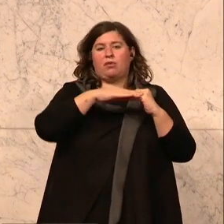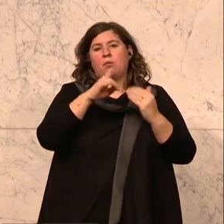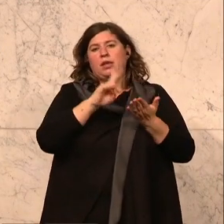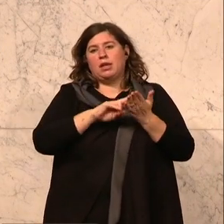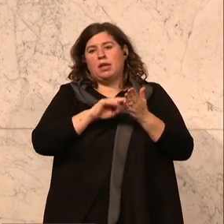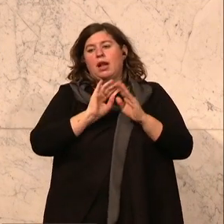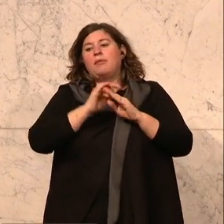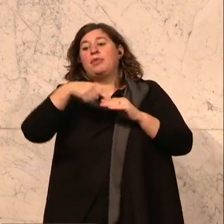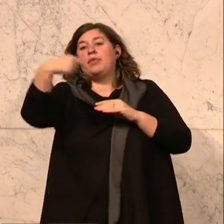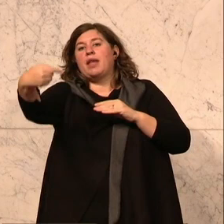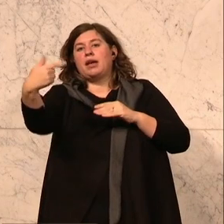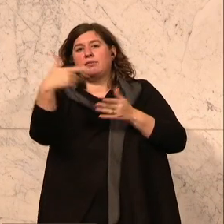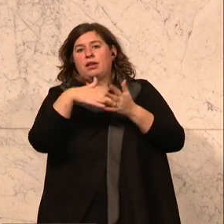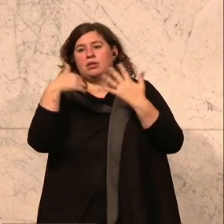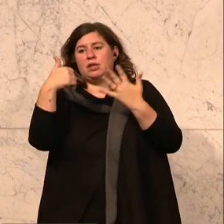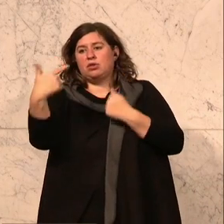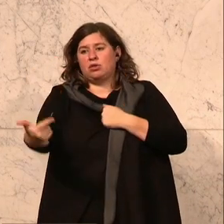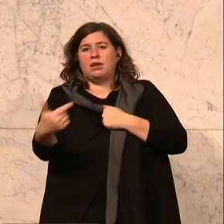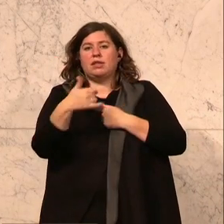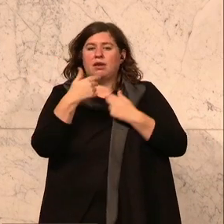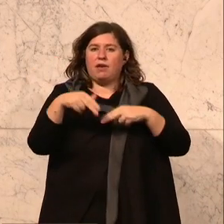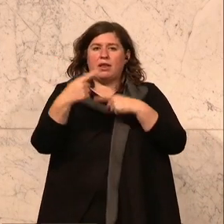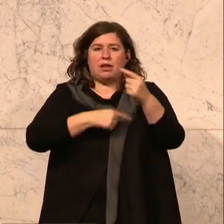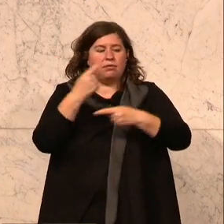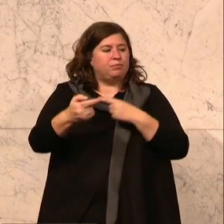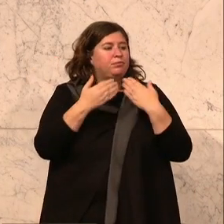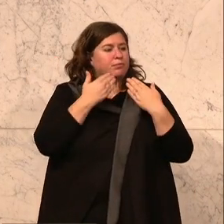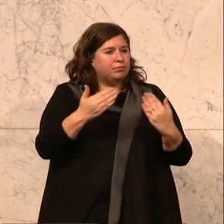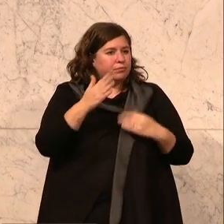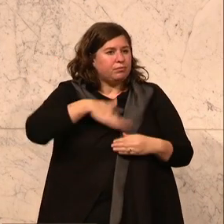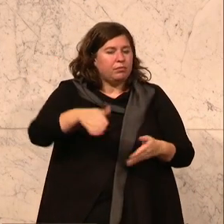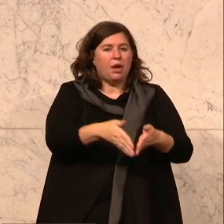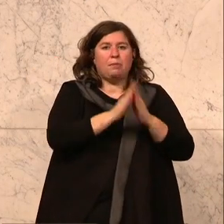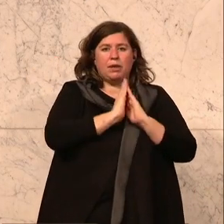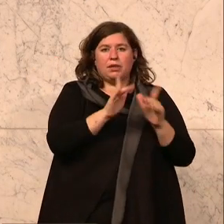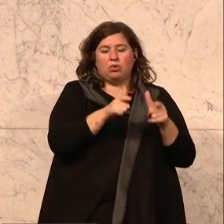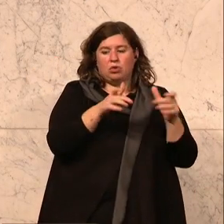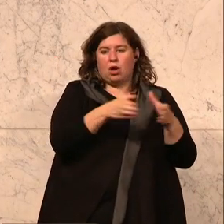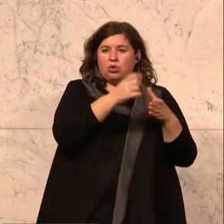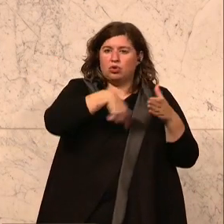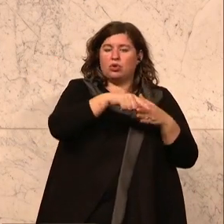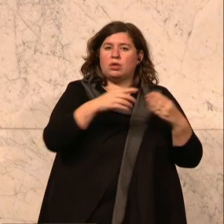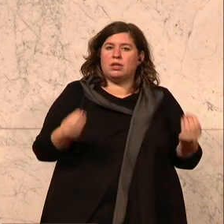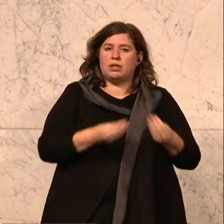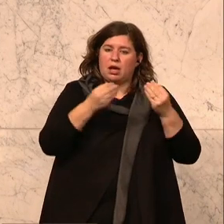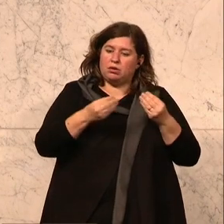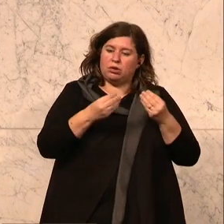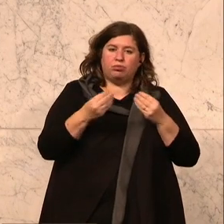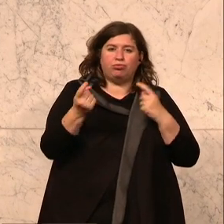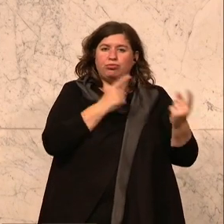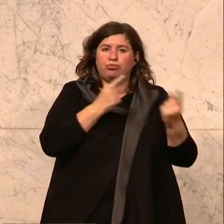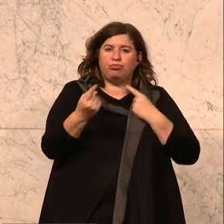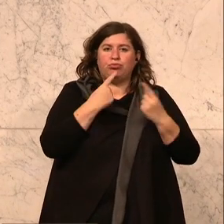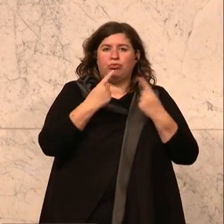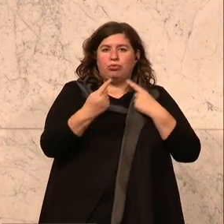2026 auch weiterentwickeln werden. Ich danke allen im Petitionsausschuss, die einen sachlichen Beitrag beim letzten Mal auch